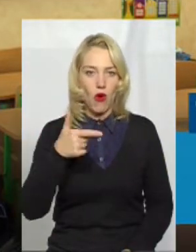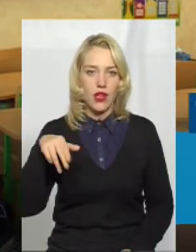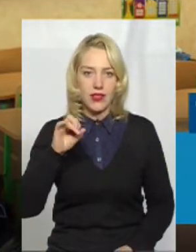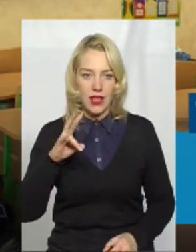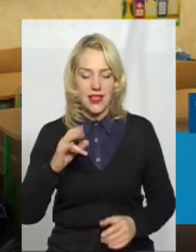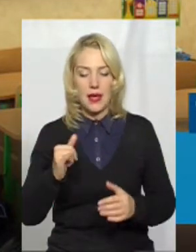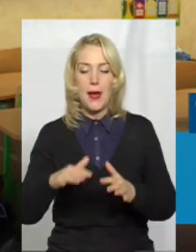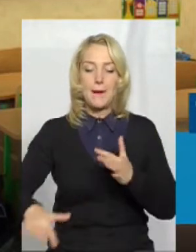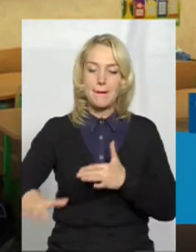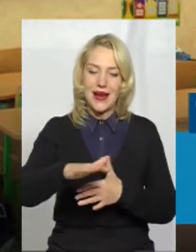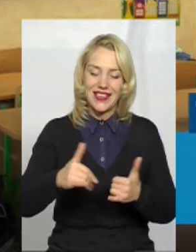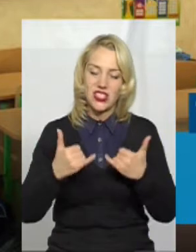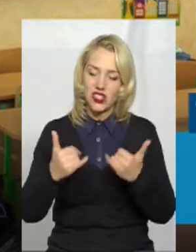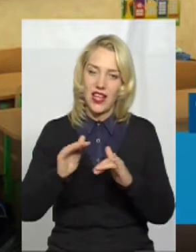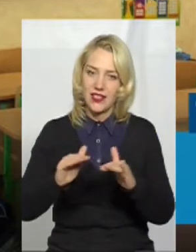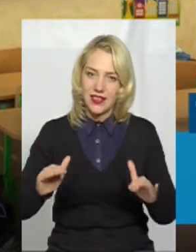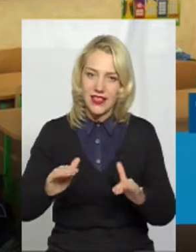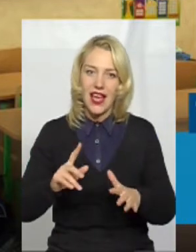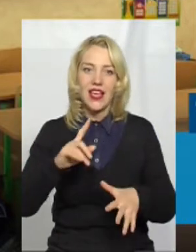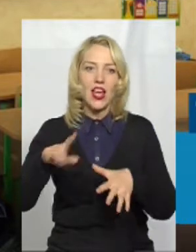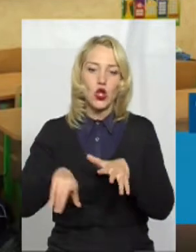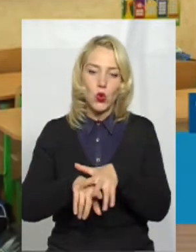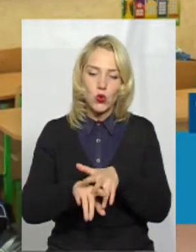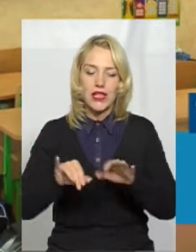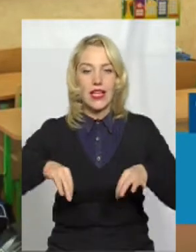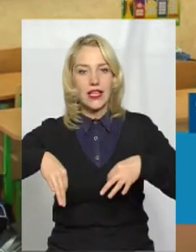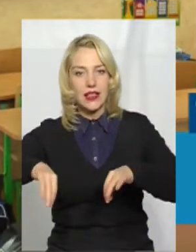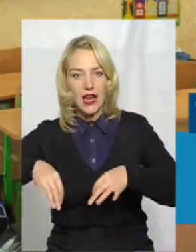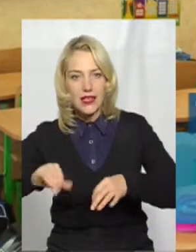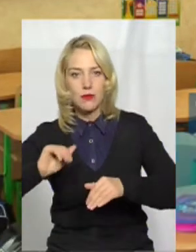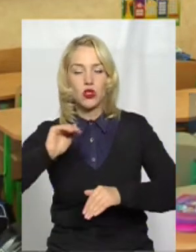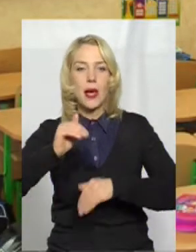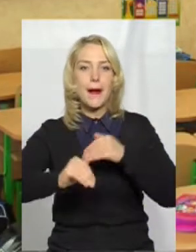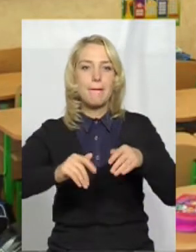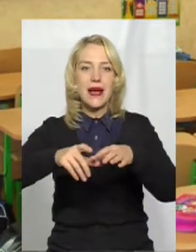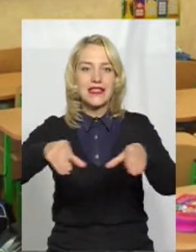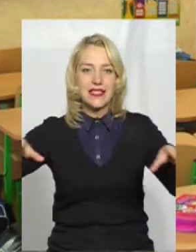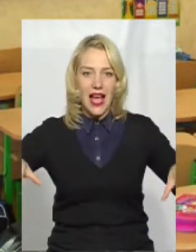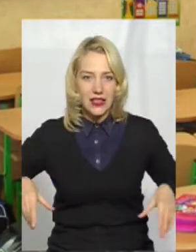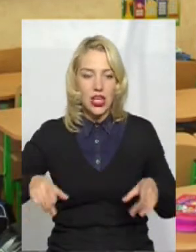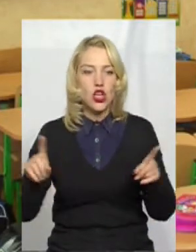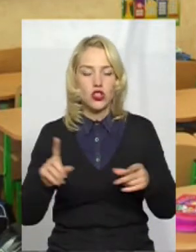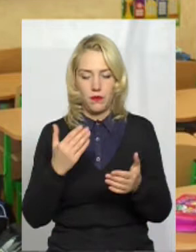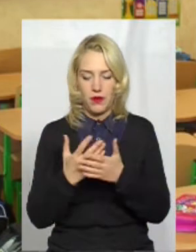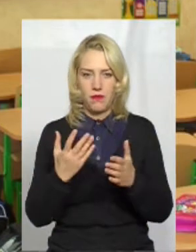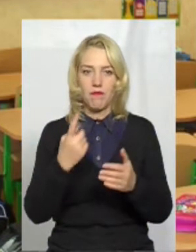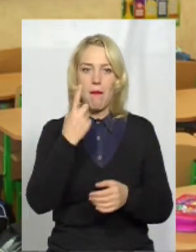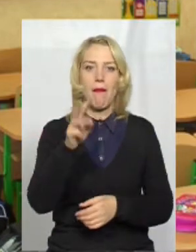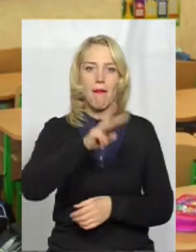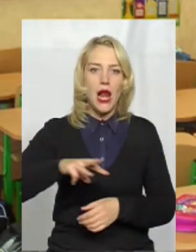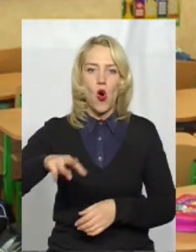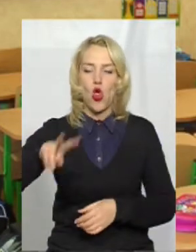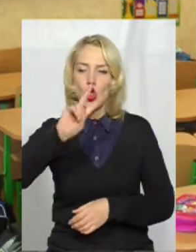і транспорт, і басейн для реабілітаційних заходів, так, щоб в мільйон доларів вкластися.